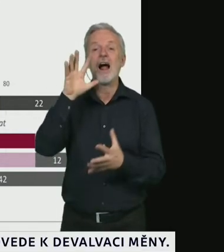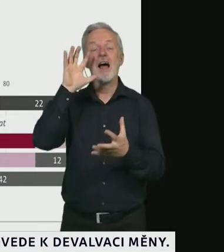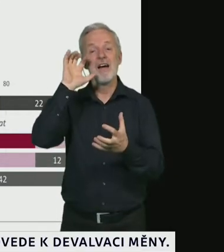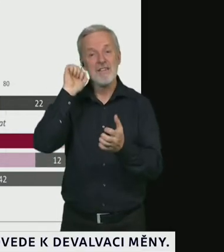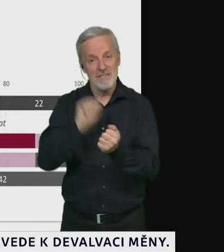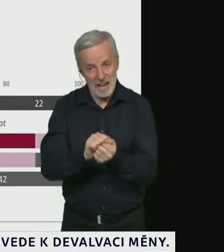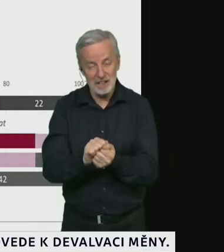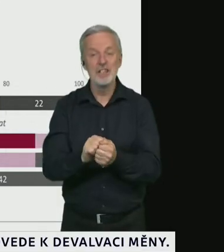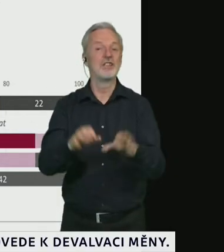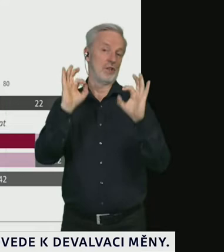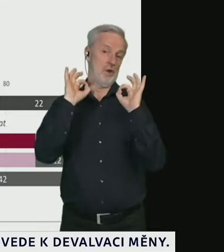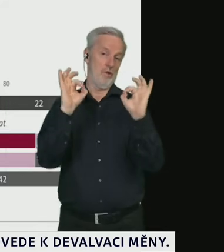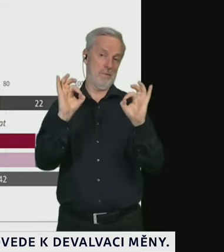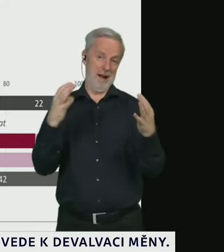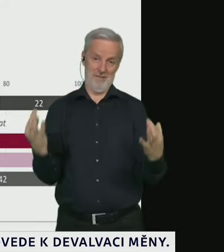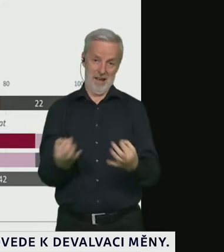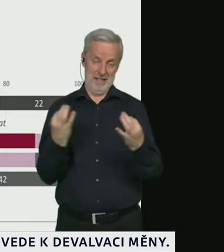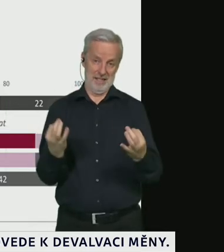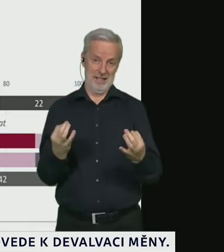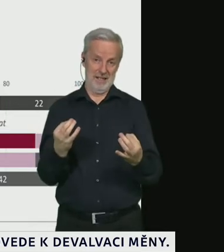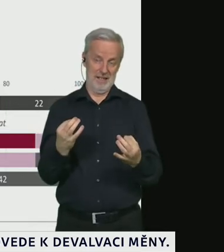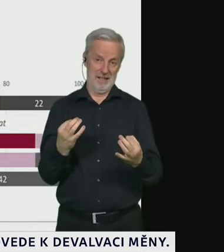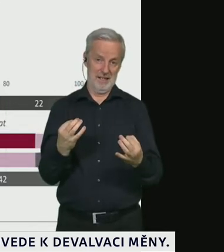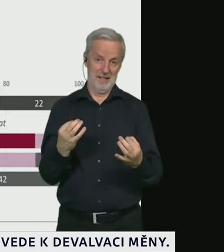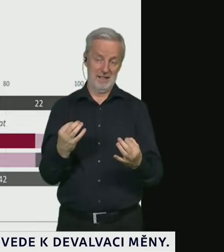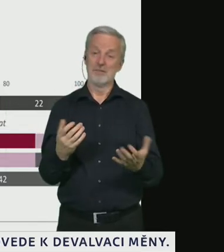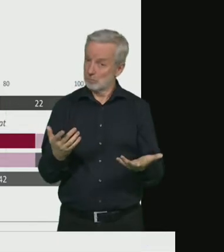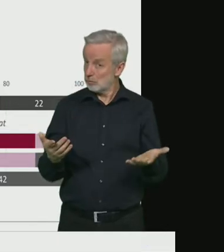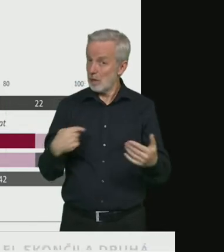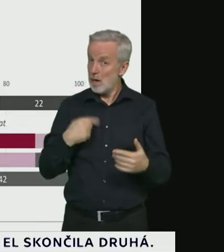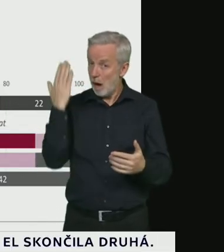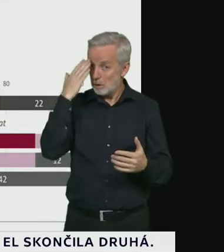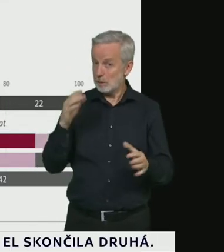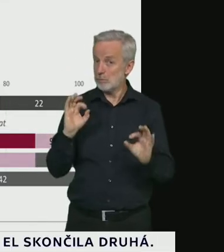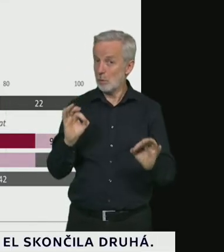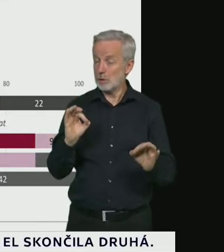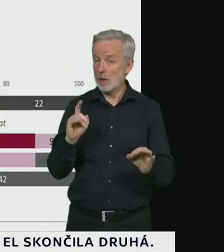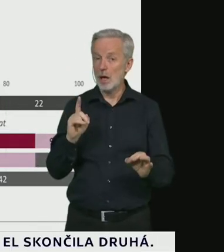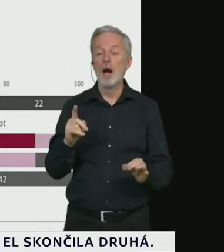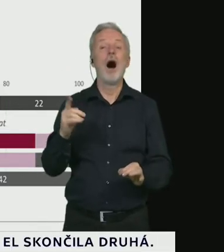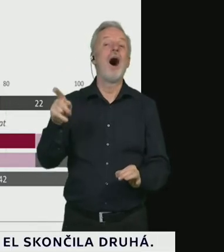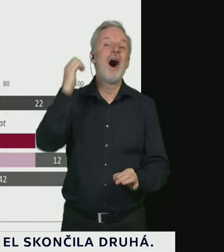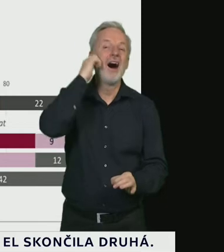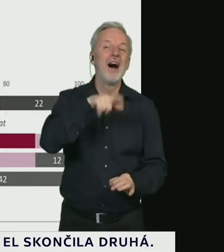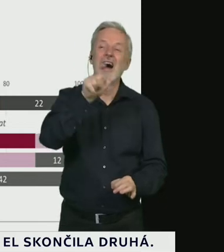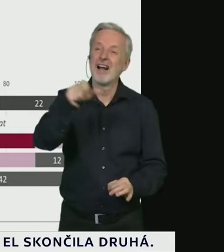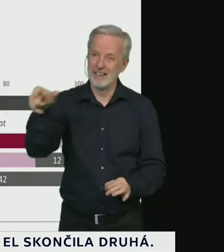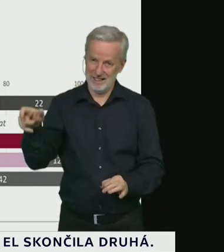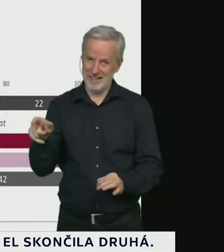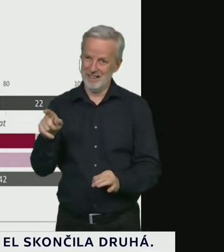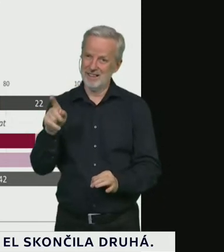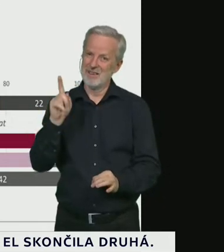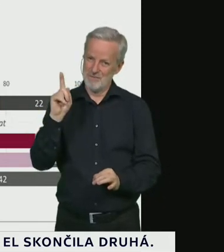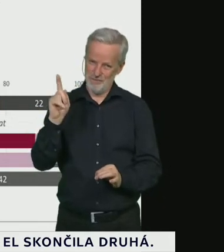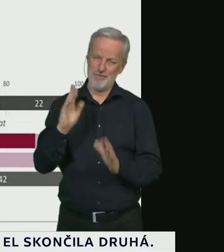má smysl. Věřím, že je to dobře a věřím, že oni sami zváží, jestli by na testovací